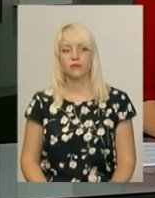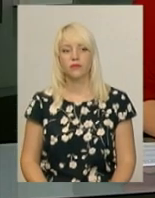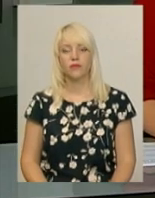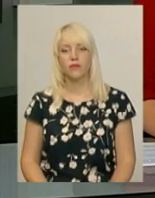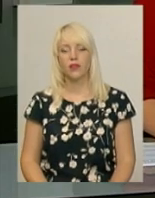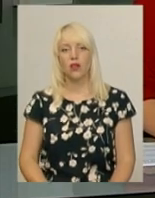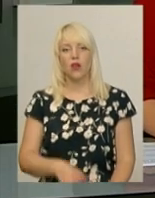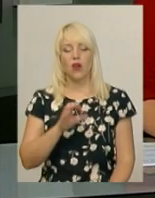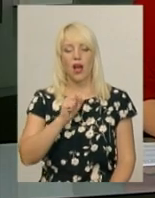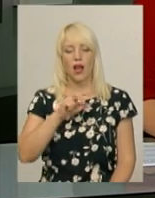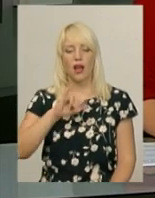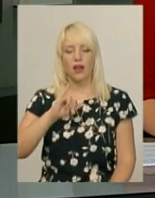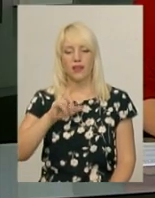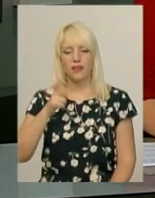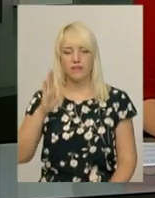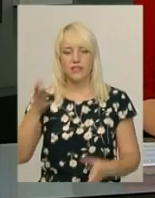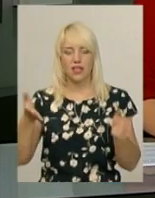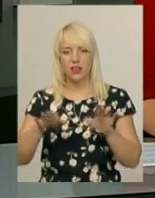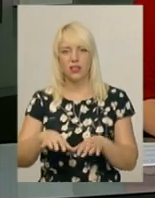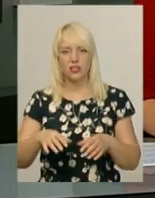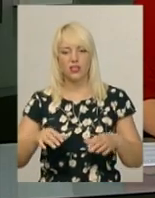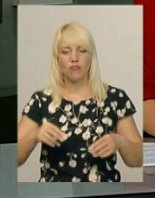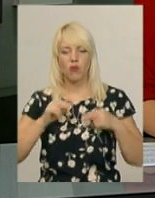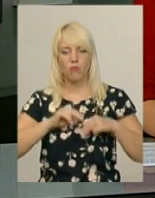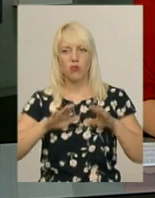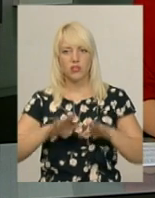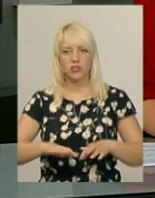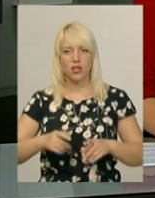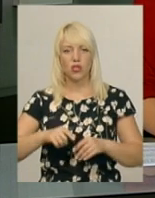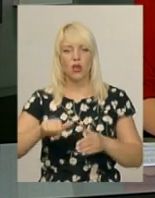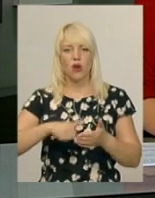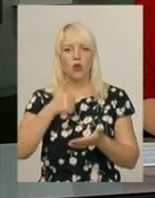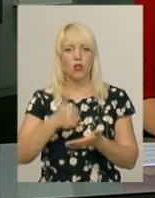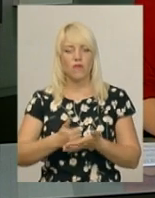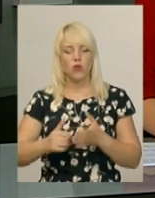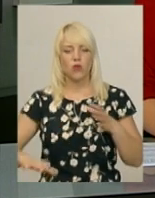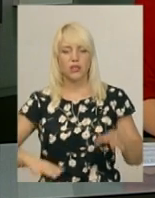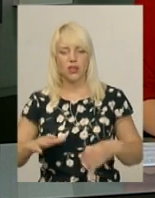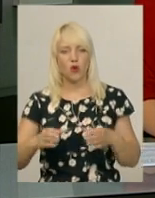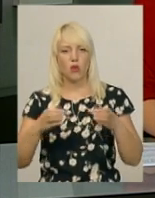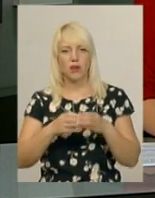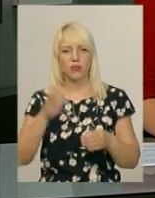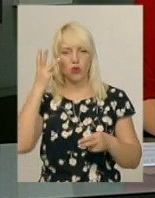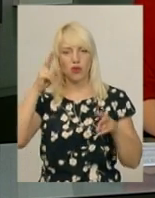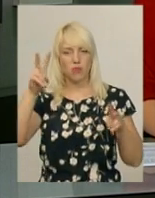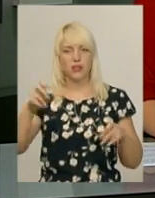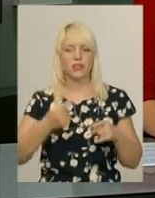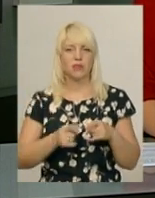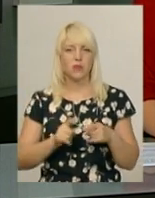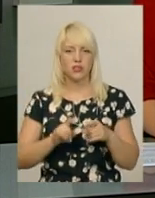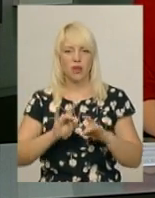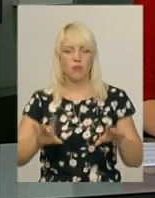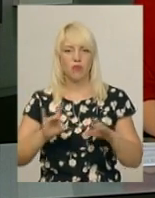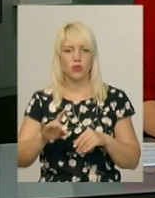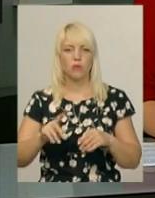Олександр Алієв залишив посаду головного тренера футбольної команди «Хмельницький». Про це повідомив заступник голови обласної федерації